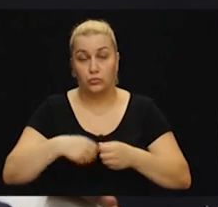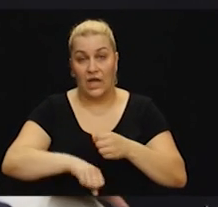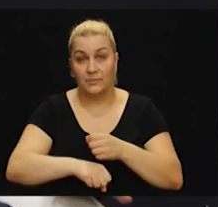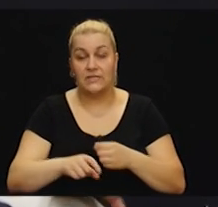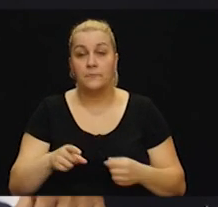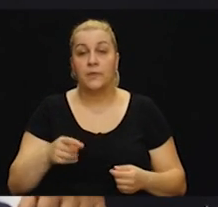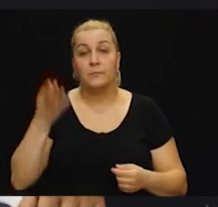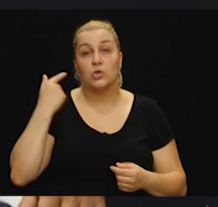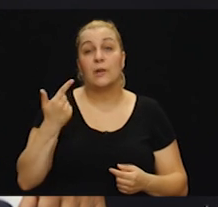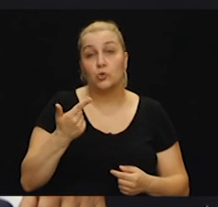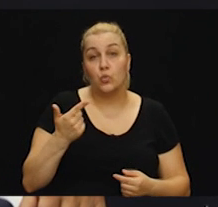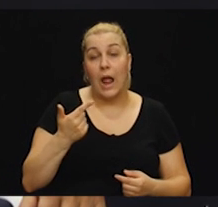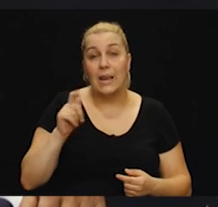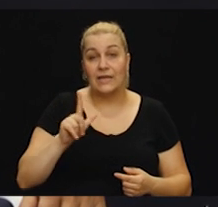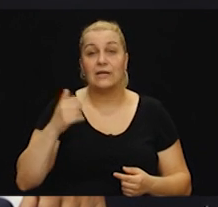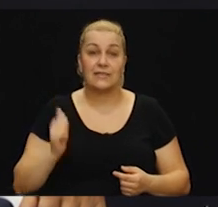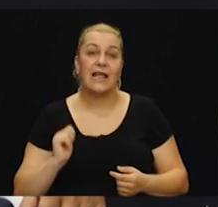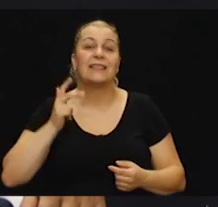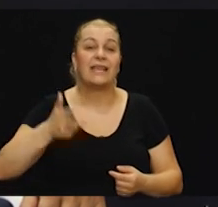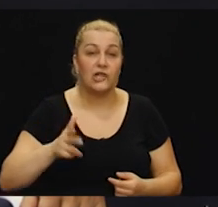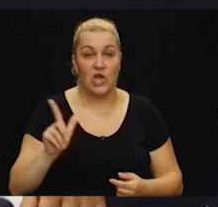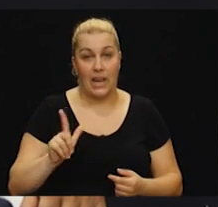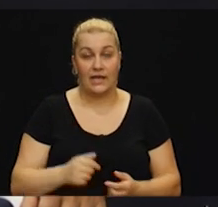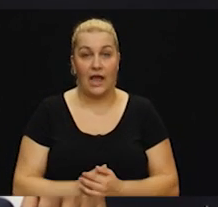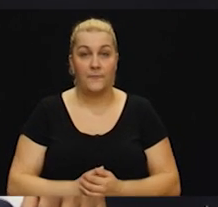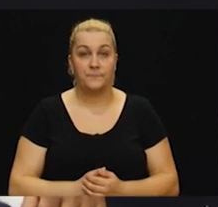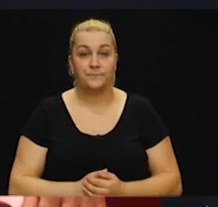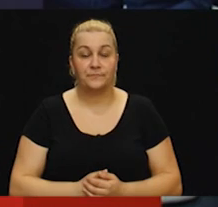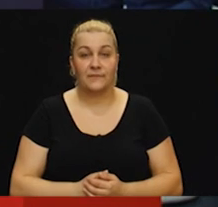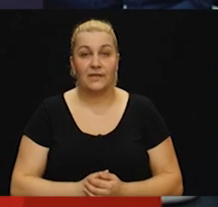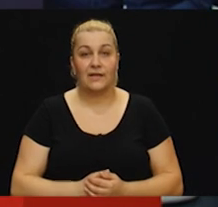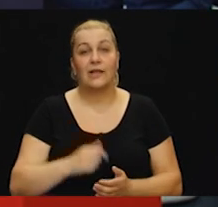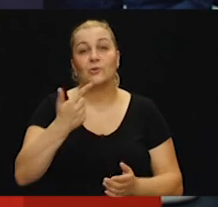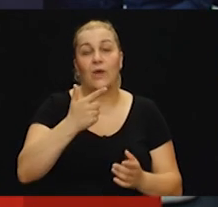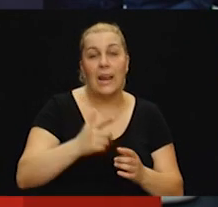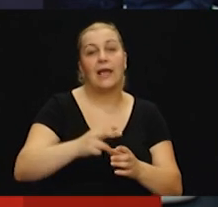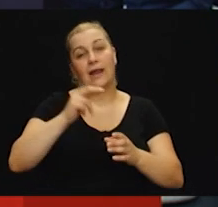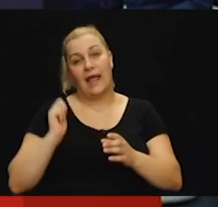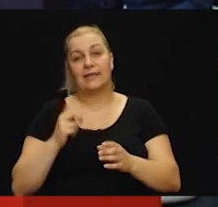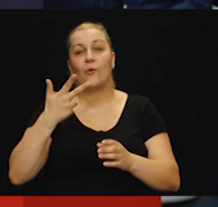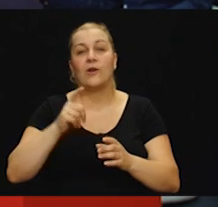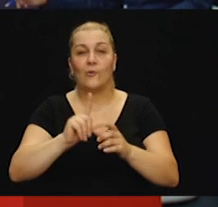Druga bio, ja sad sam treći. Druga bio, sad sam treći. Korak unatrag. Da.